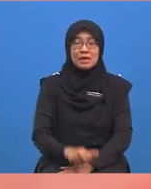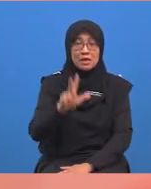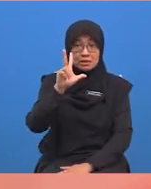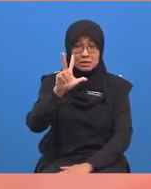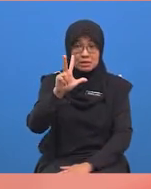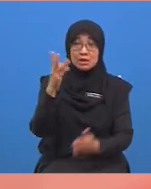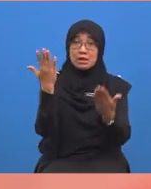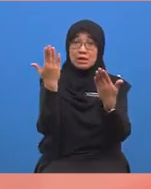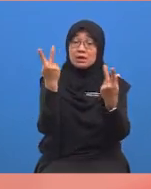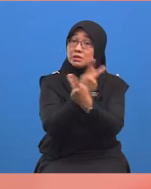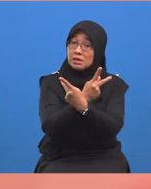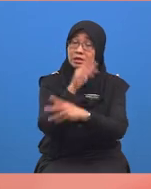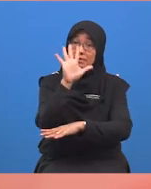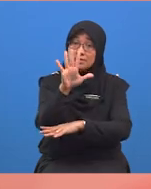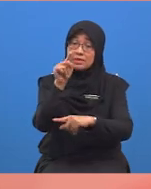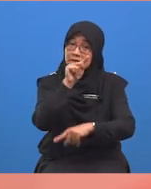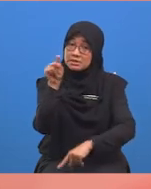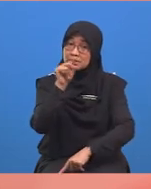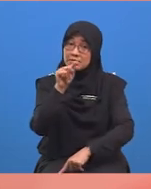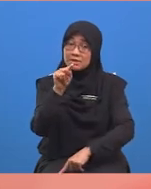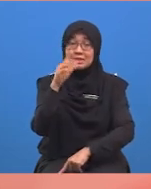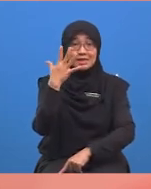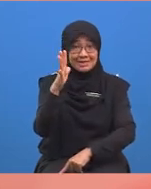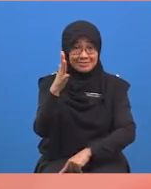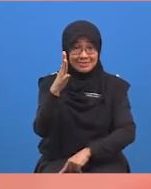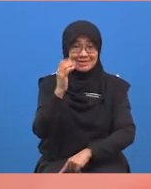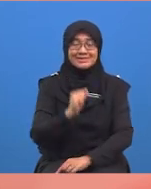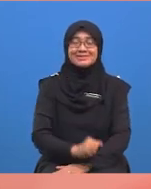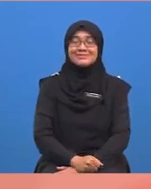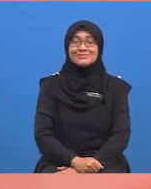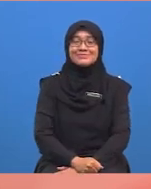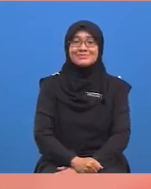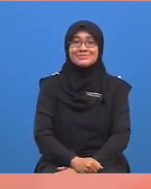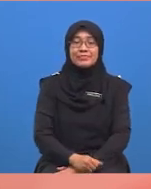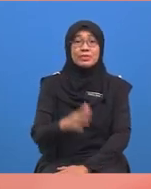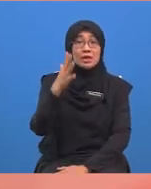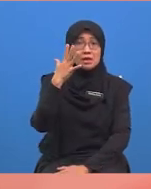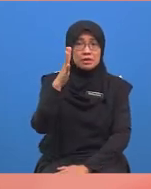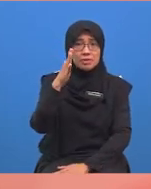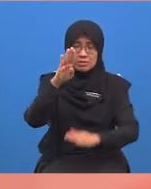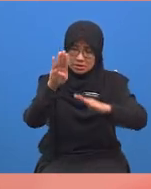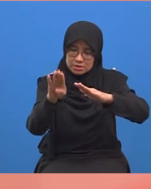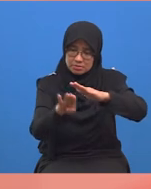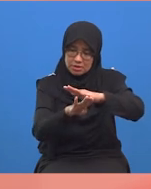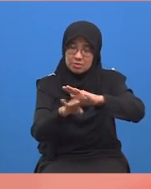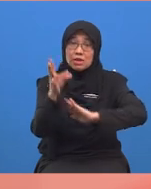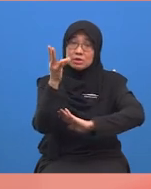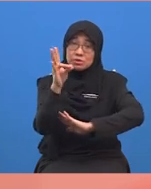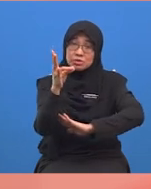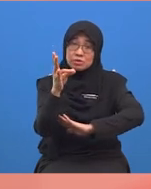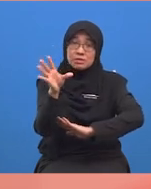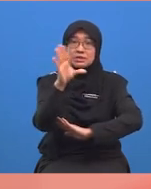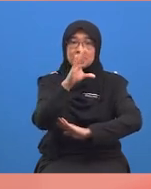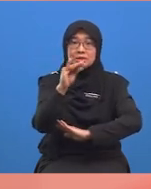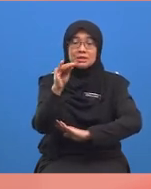tiga darab lima sama dengan lima belas. Lima belas di bawah tujuh belas dan